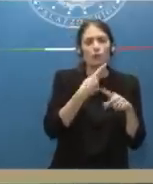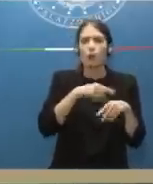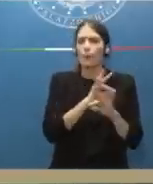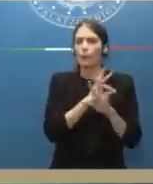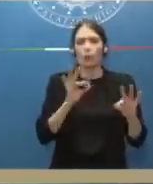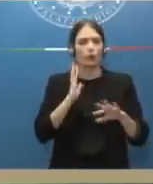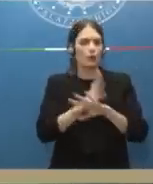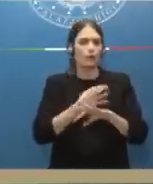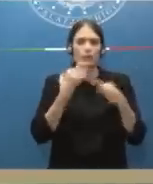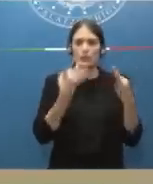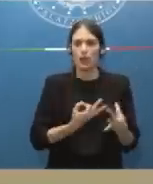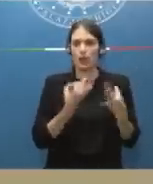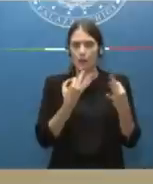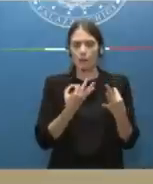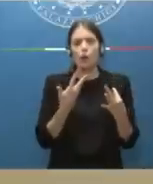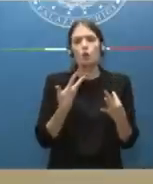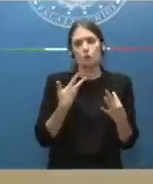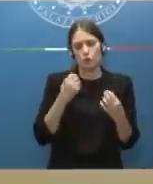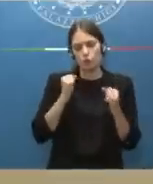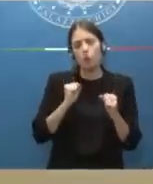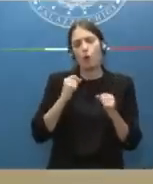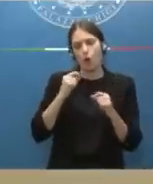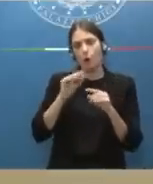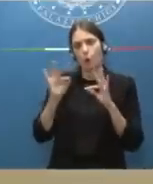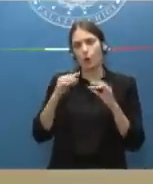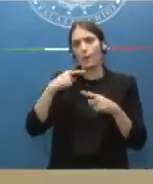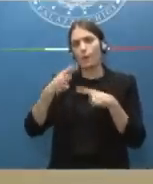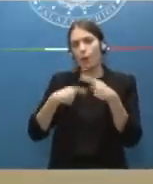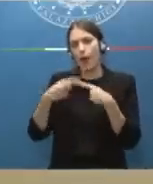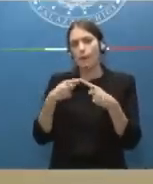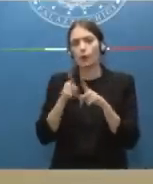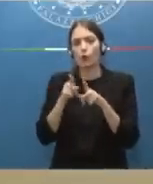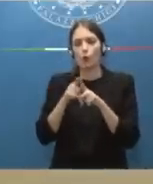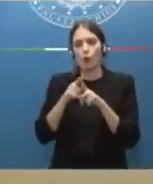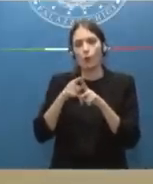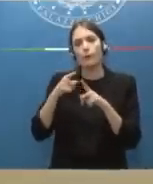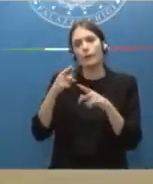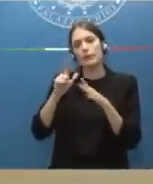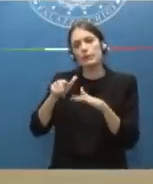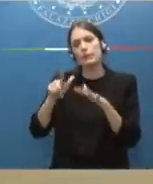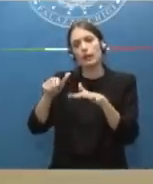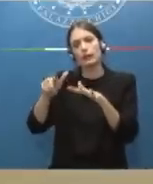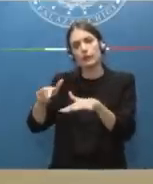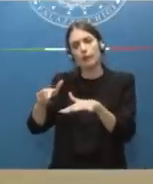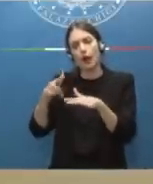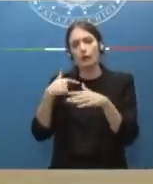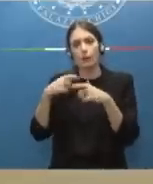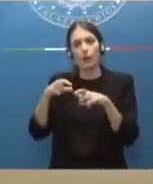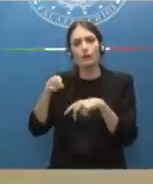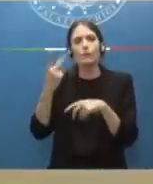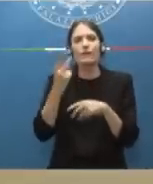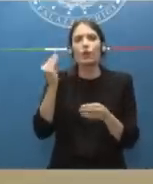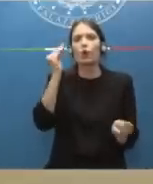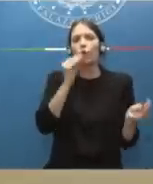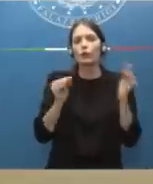intervenire. C'è stata qualche polemica anche sul fatto che il bollettino è diventato settimanale, ma i dati vengono tutti i giorni ovviamente